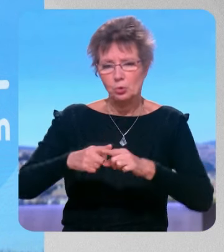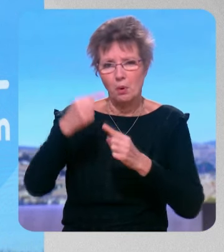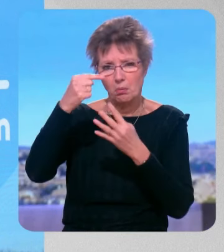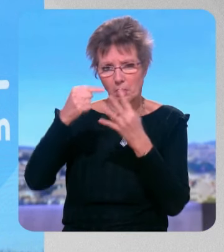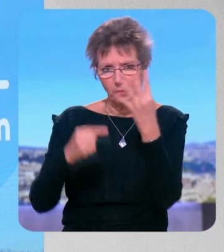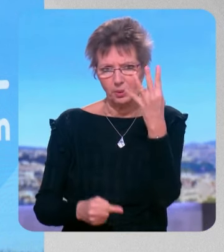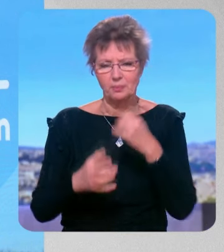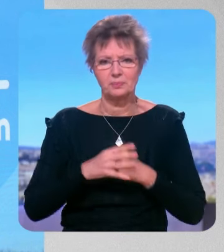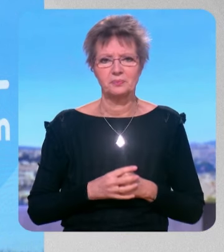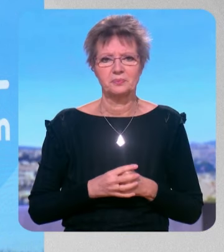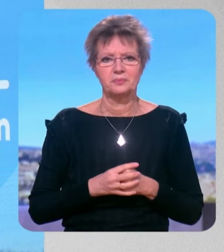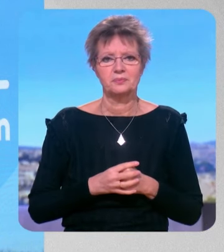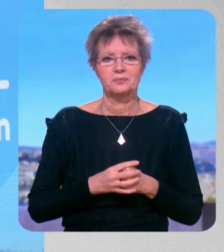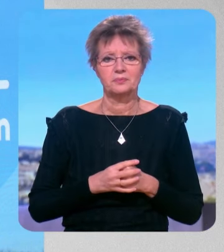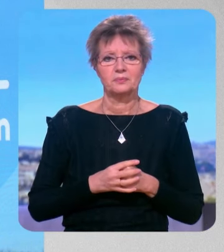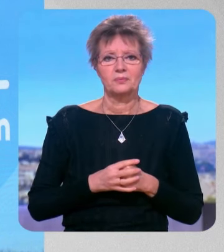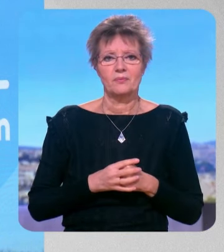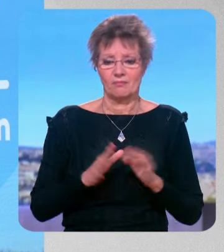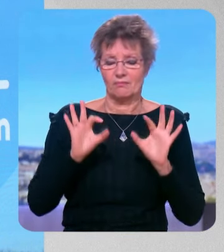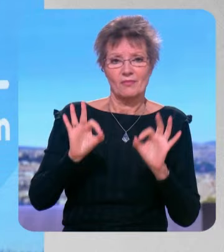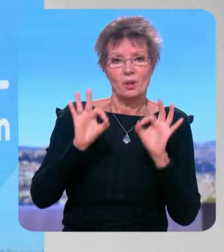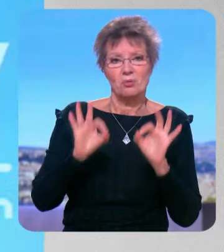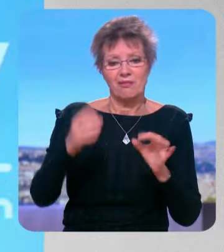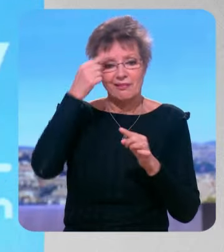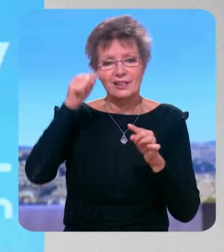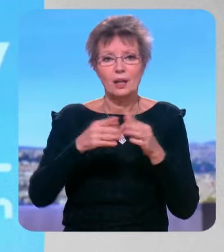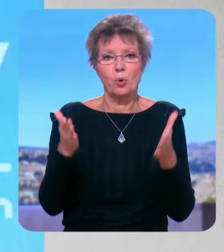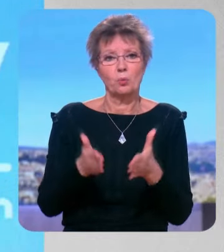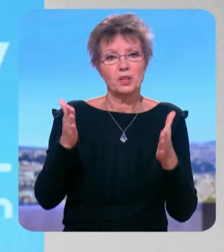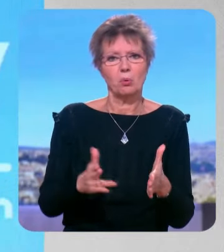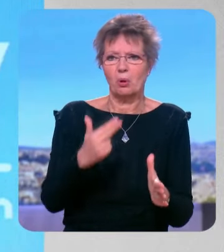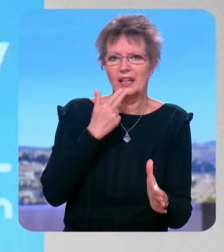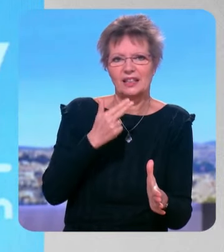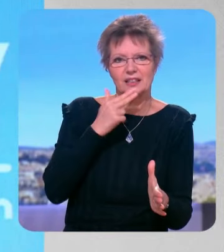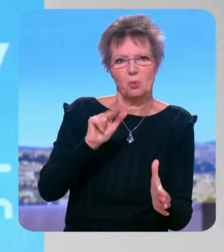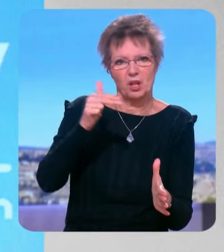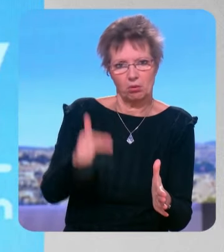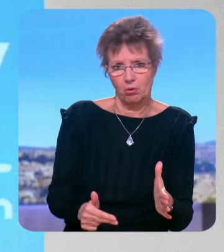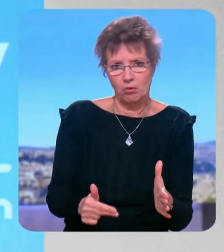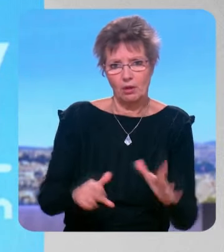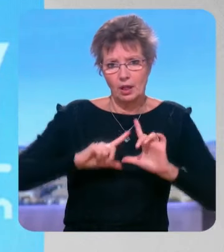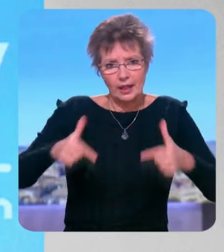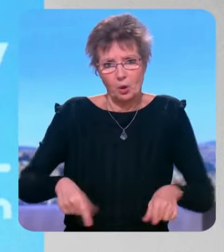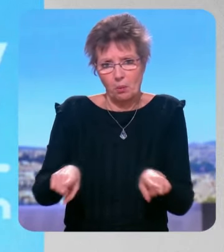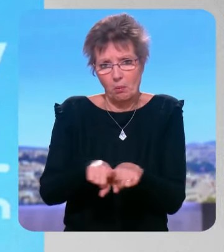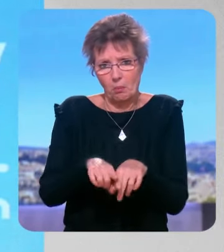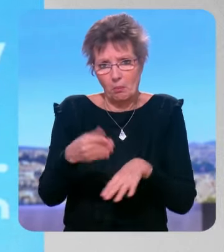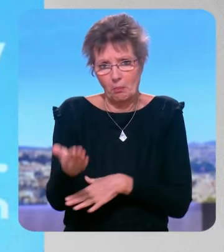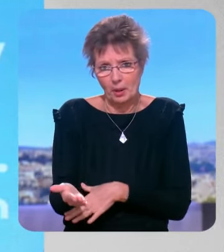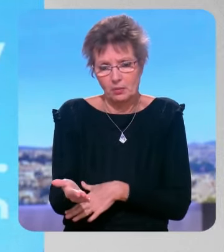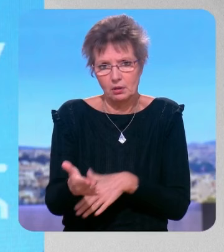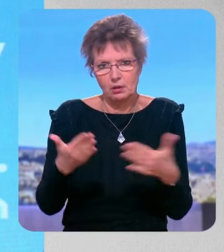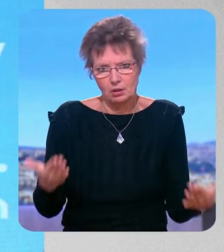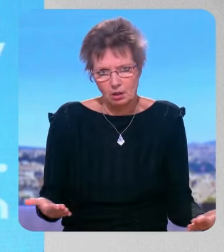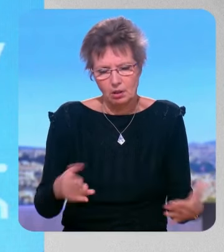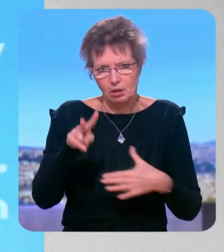voit bien qu'on retrouve là la question que j'évoquais avec vous sur les hôpitaux performants et ceux qu'ils sont moins bons moins bien il n'est